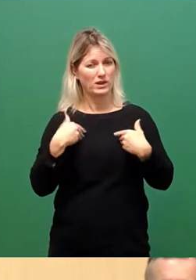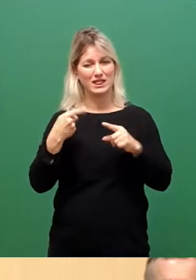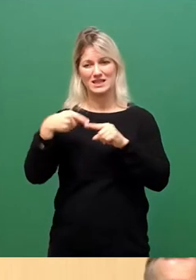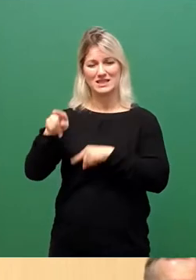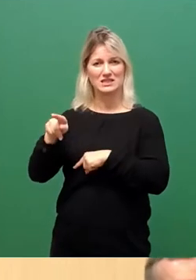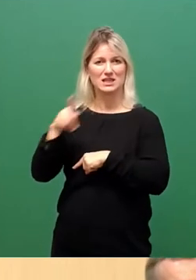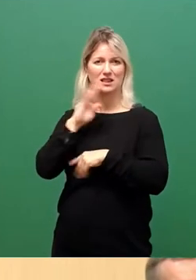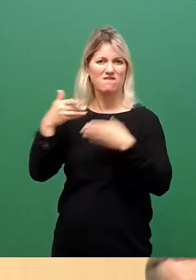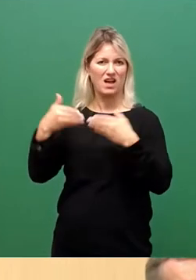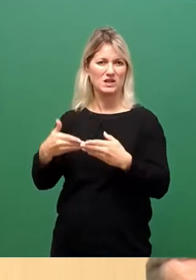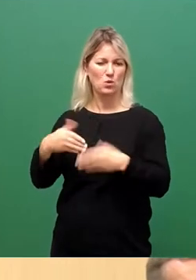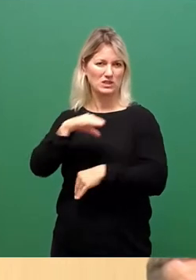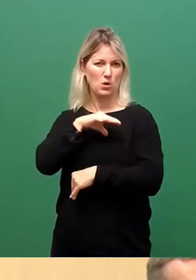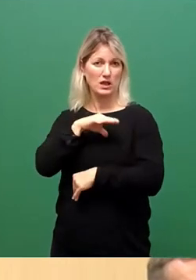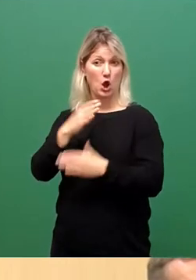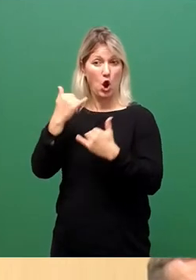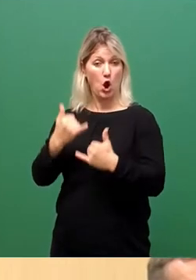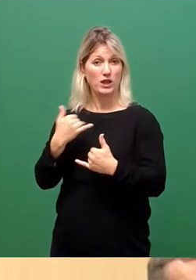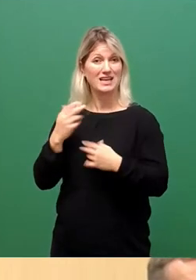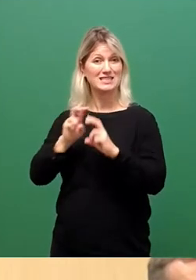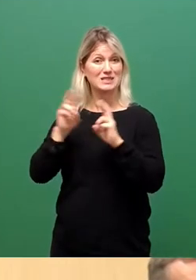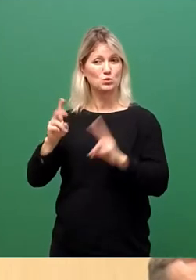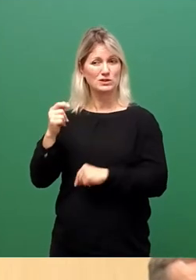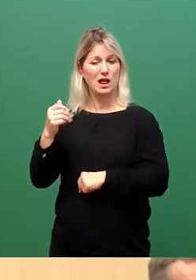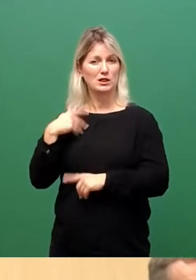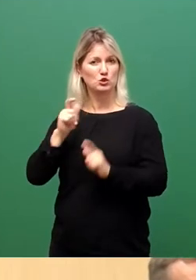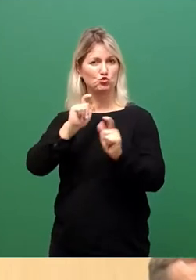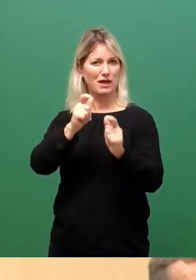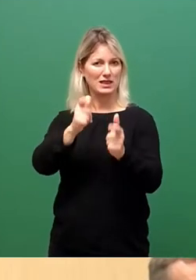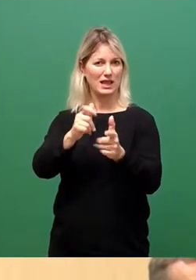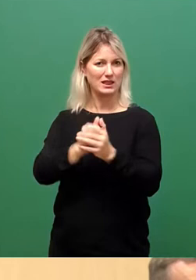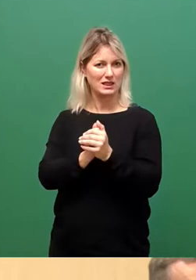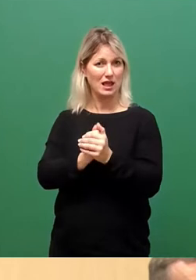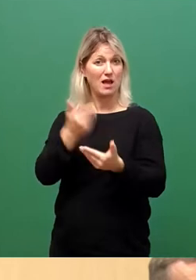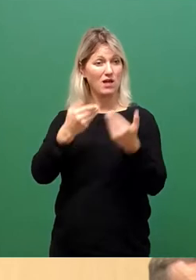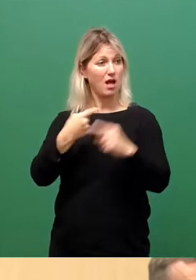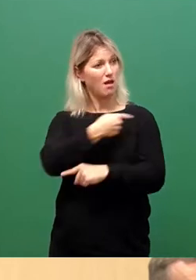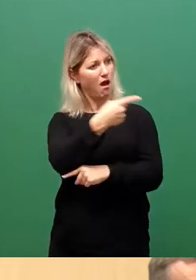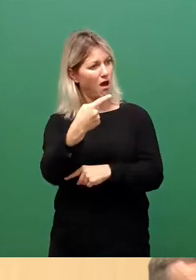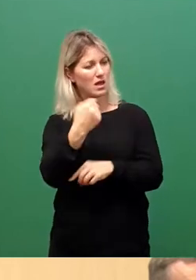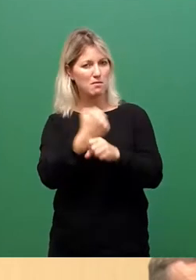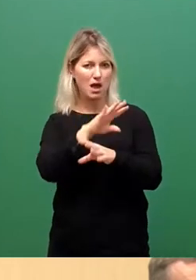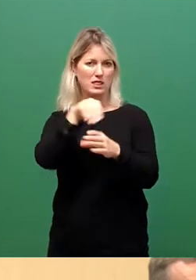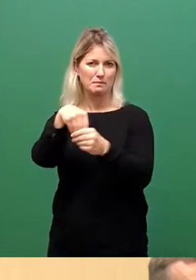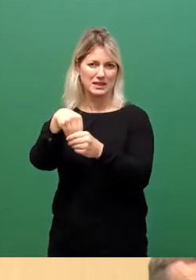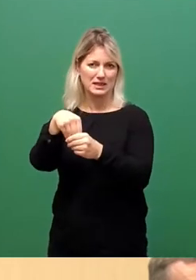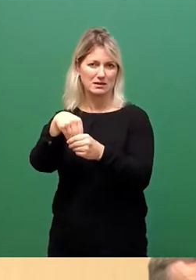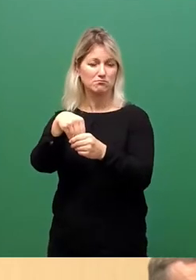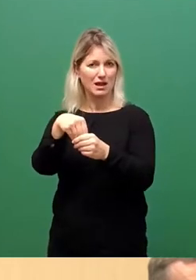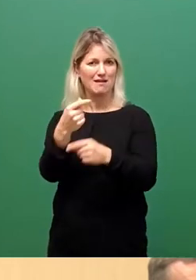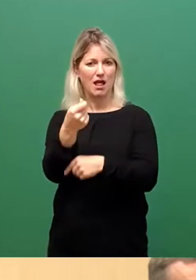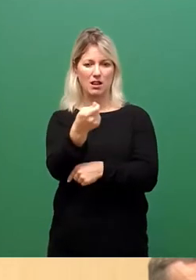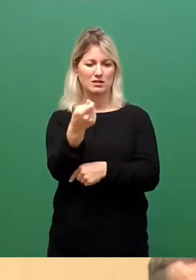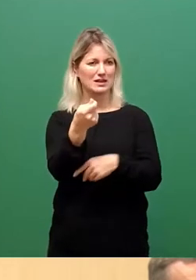ihre heutigen Sitzungsgelder spenden. Vielleicht nehmen sich ja noch andere ein Beispiel und machen das Sinnvollste, was man mit Geld machen kann, Leben